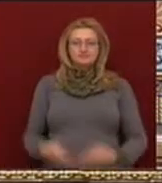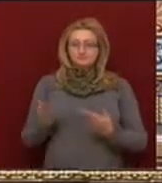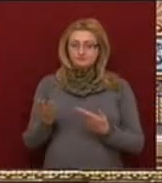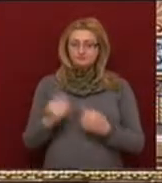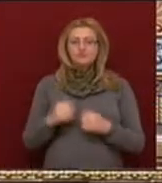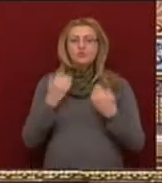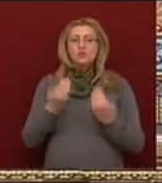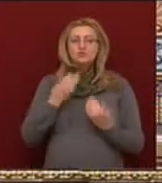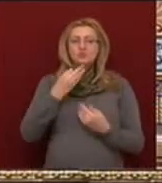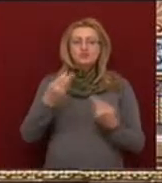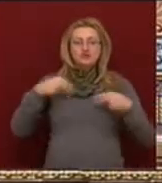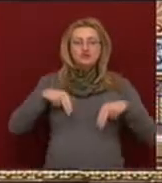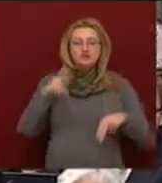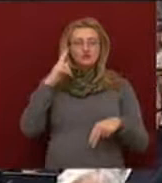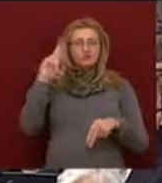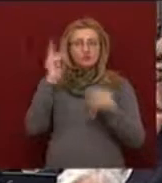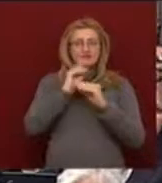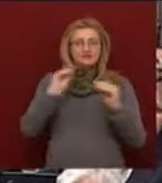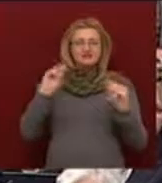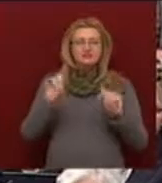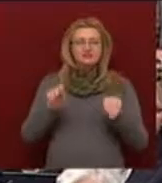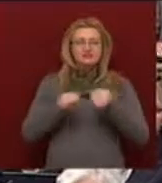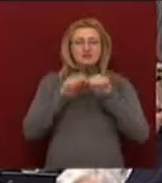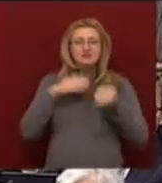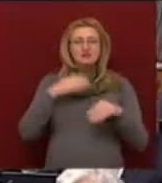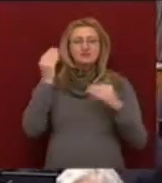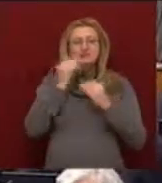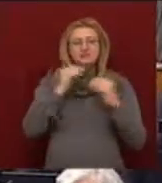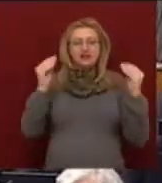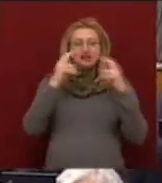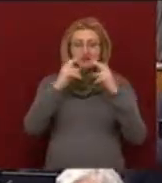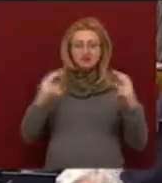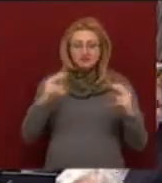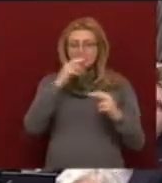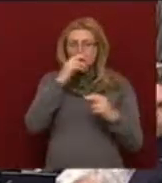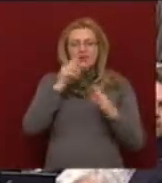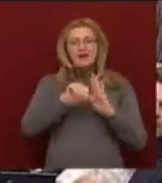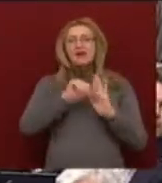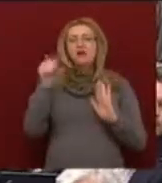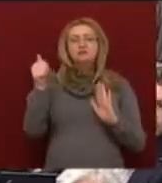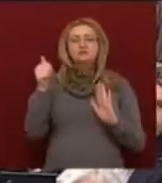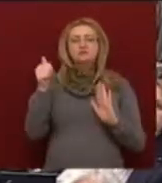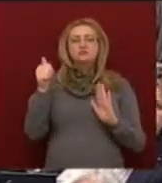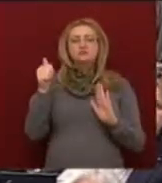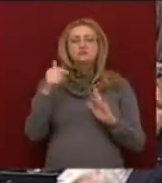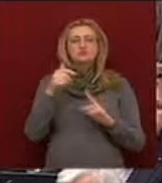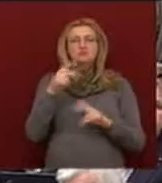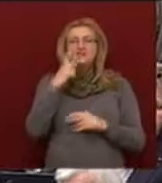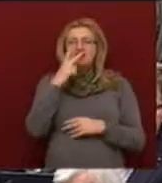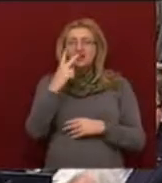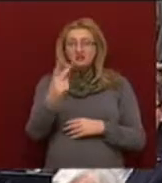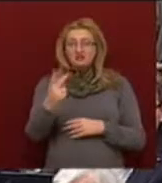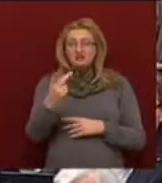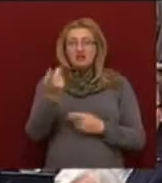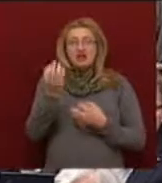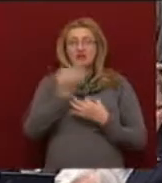Köszönöm a szót, elnök úr, tisztelt képviselő társadalmi, tisztelt Ház! Először is lehangoló nézni, ahogy